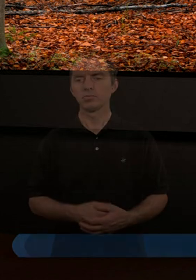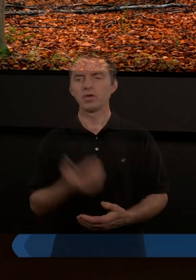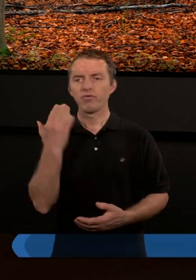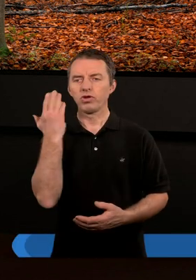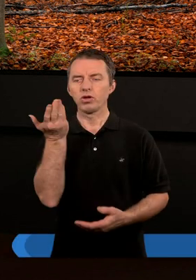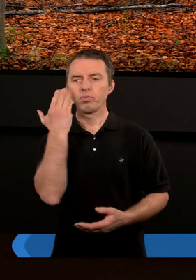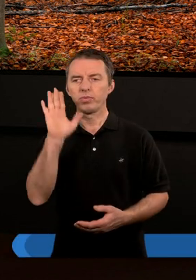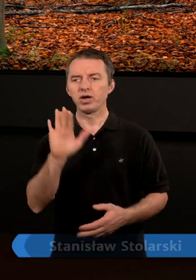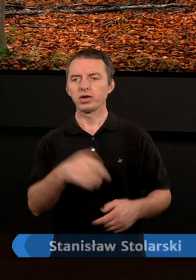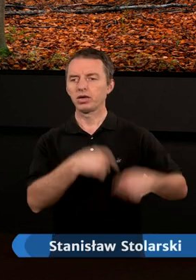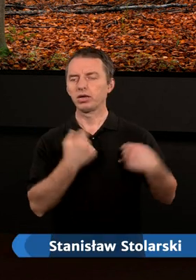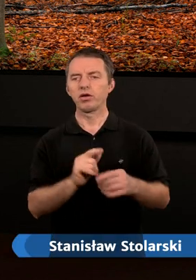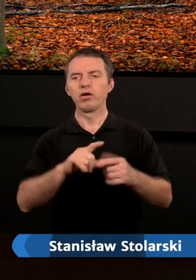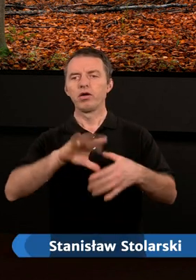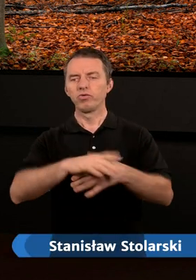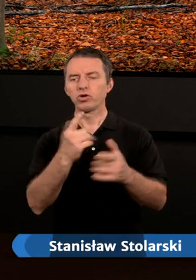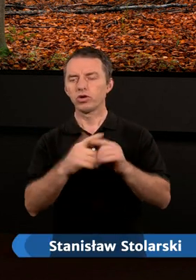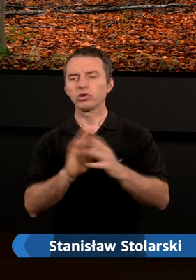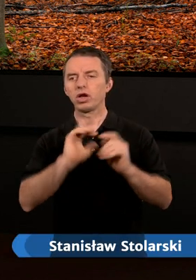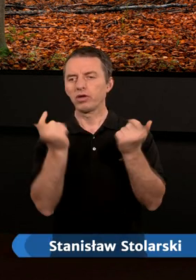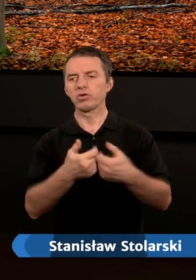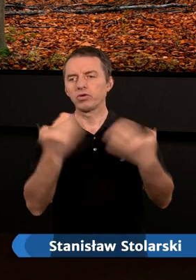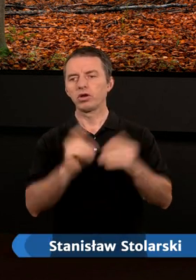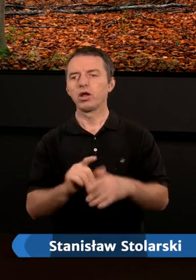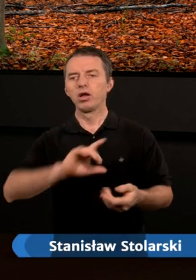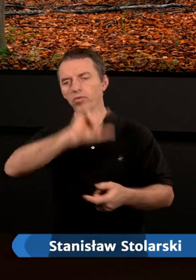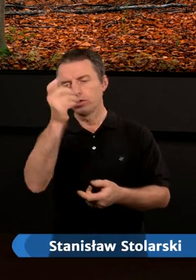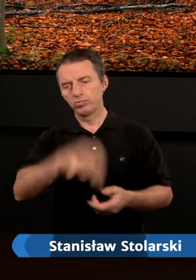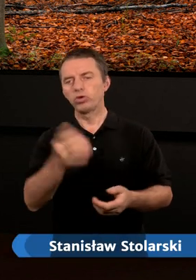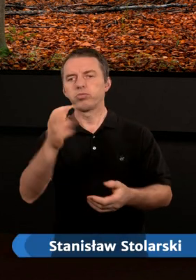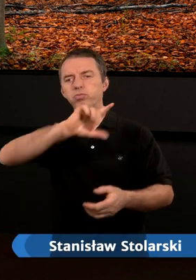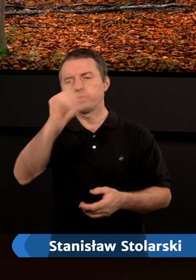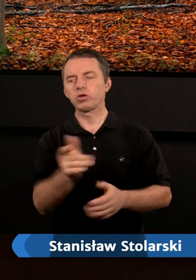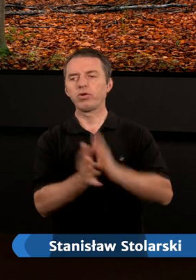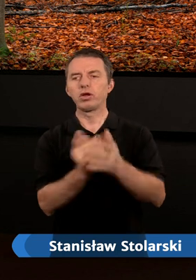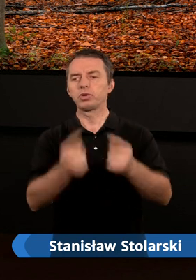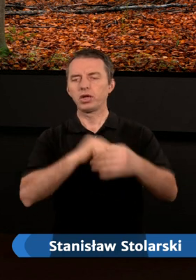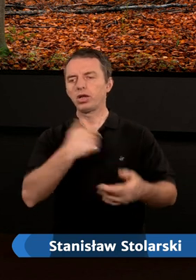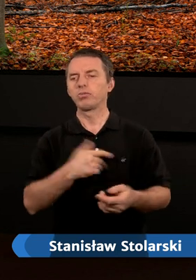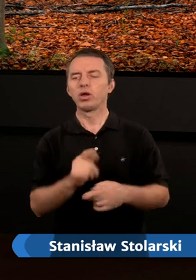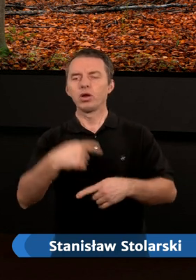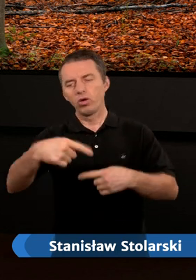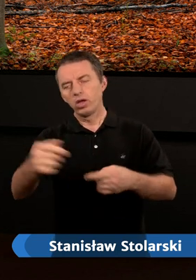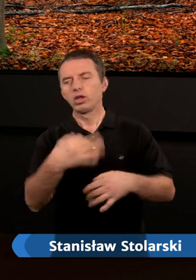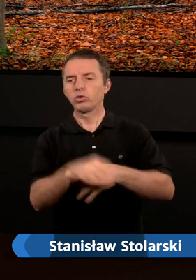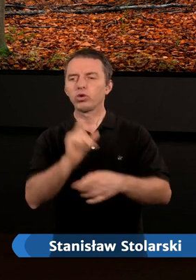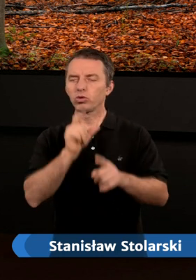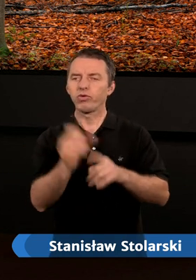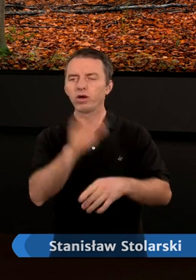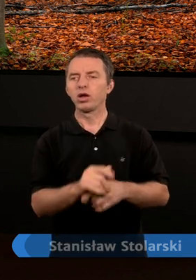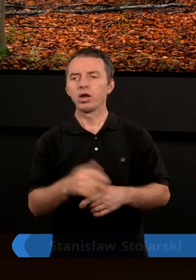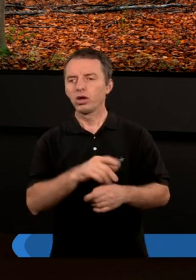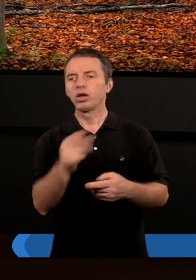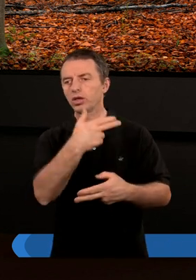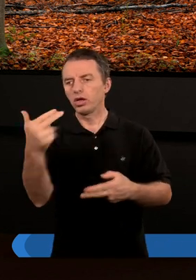Witam bardzo serdecznie w Kościele Adwentystów dnia 7 z Bór Podkowa Leśna. I przed nami kolejne studium Słowa Bożego, tym razem